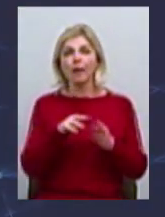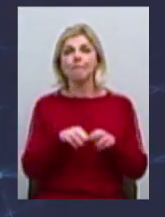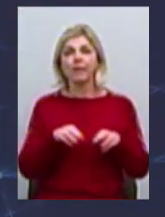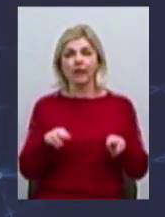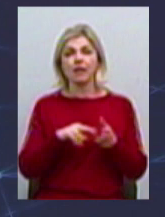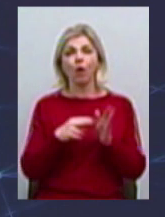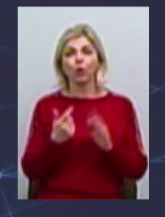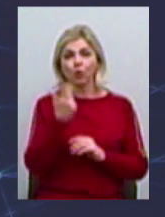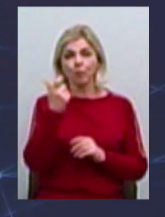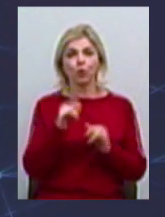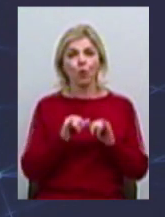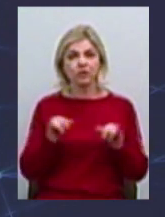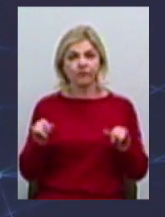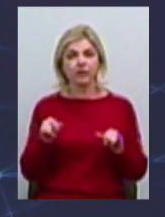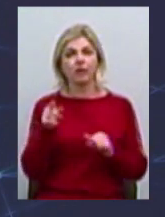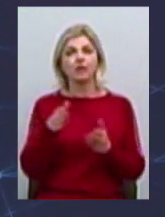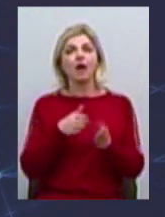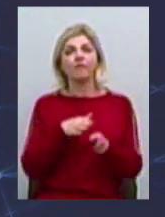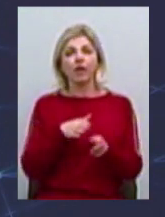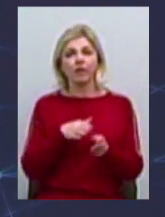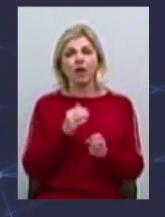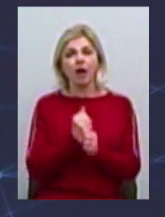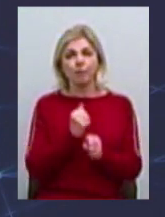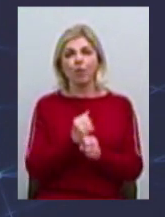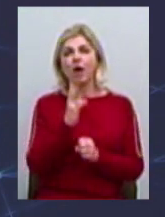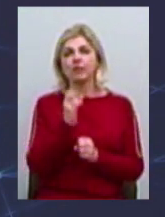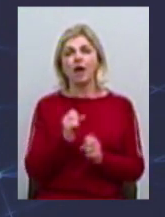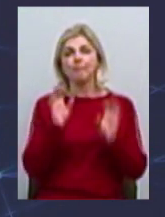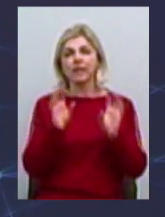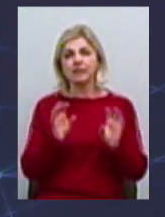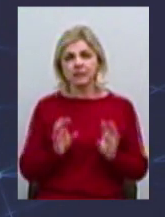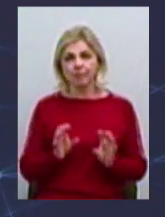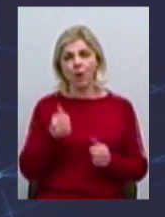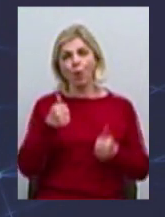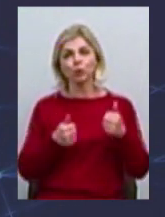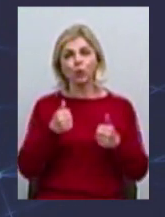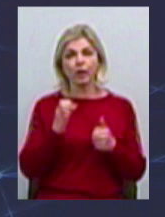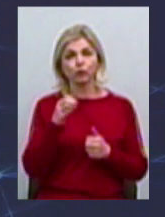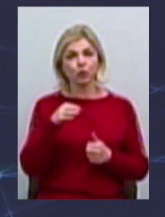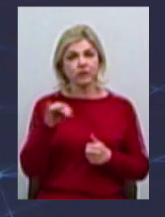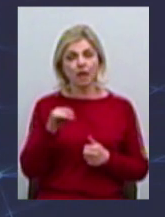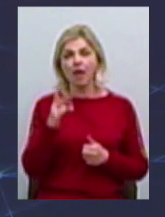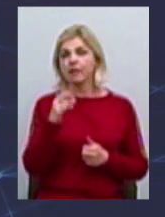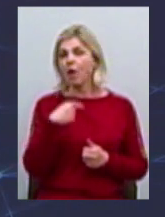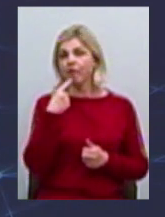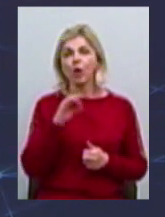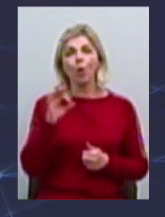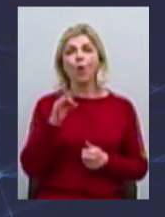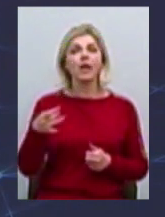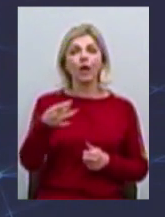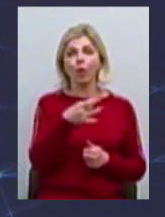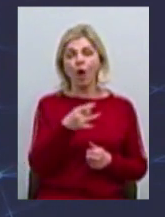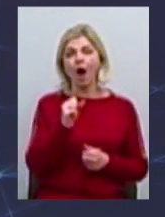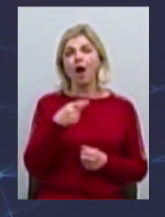реалізується на принципах недискримінаційності, на принципах конкурентності. Тобто мова не йде про регіон, а мова йде про